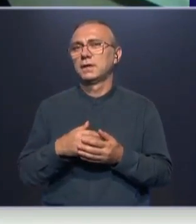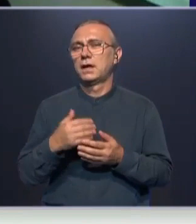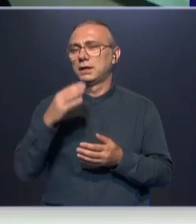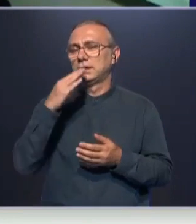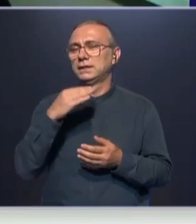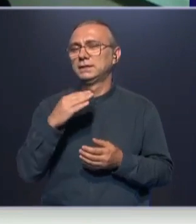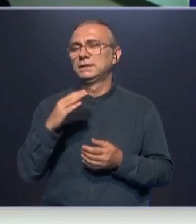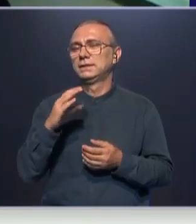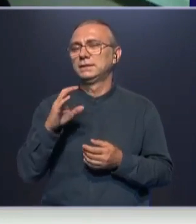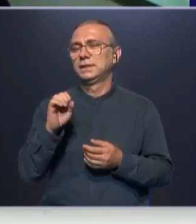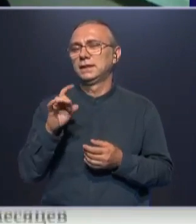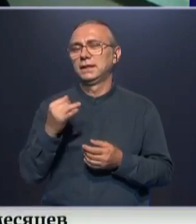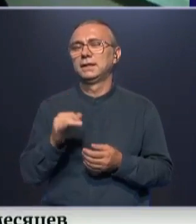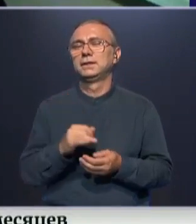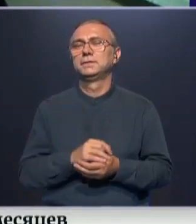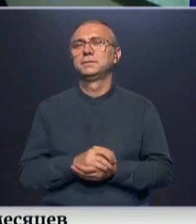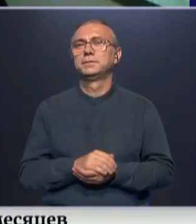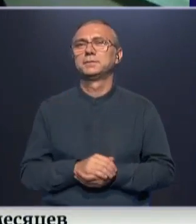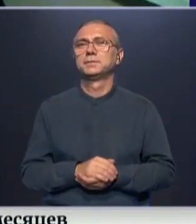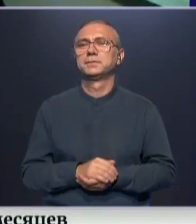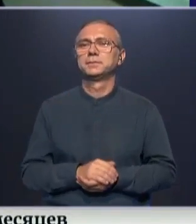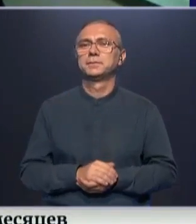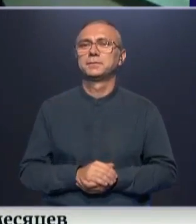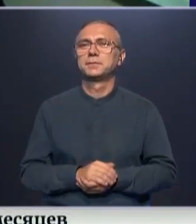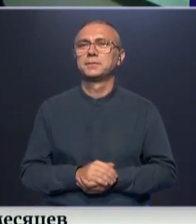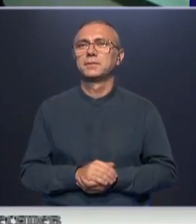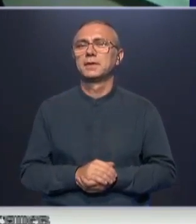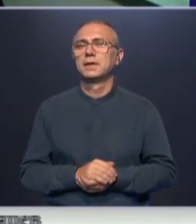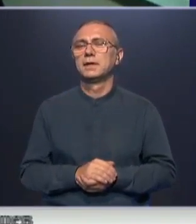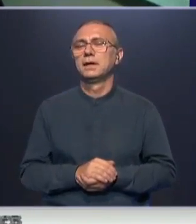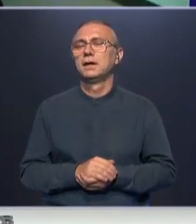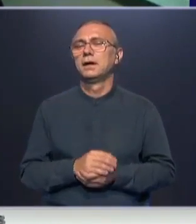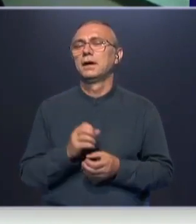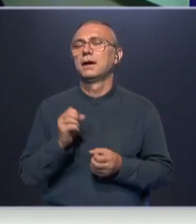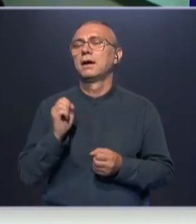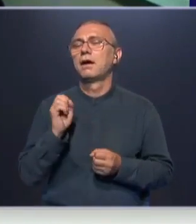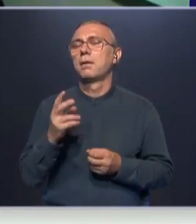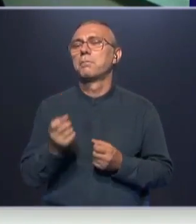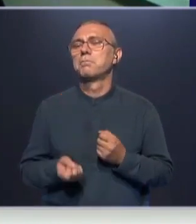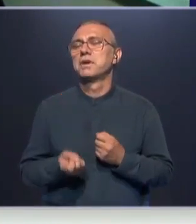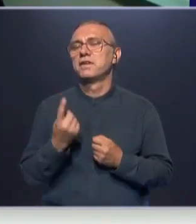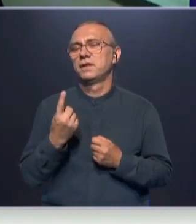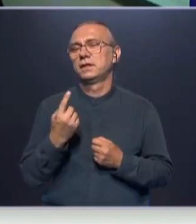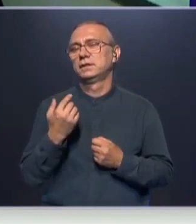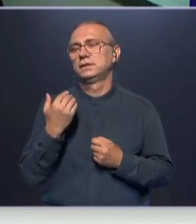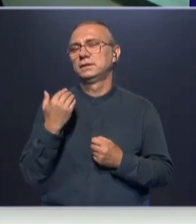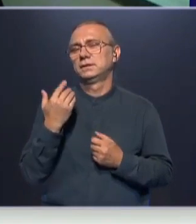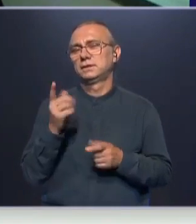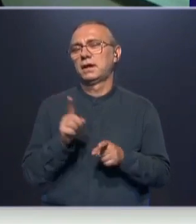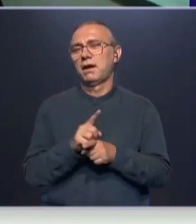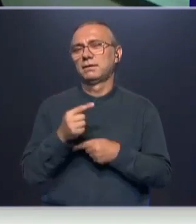Сергей, здравствуйте. Добрый вечер. Расскажите, как появилась эта традиция, кто стал ее